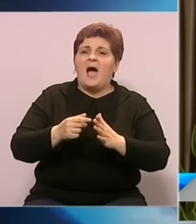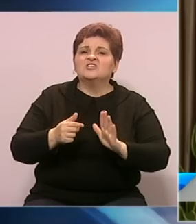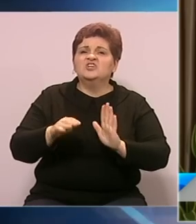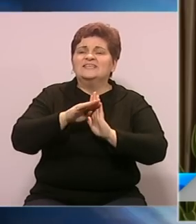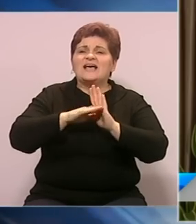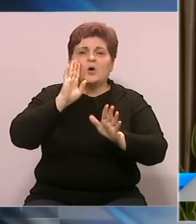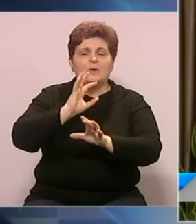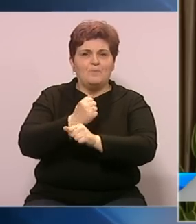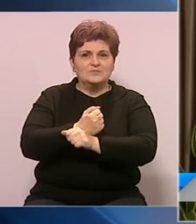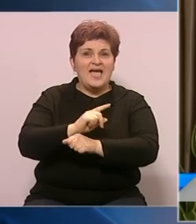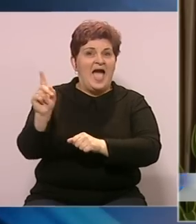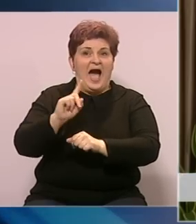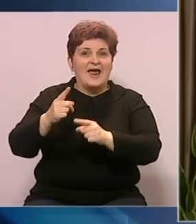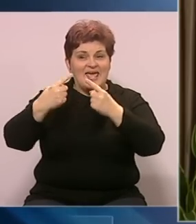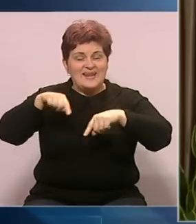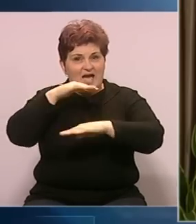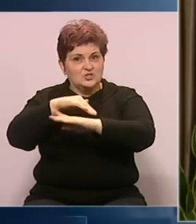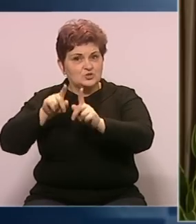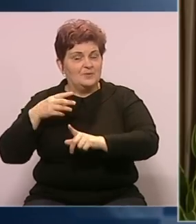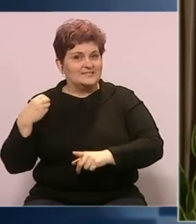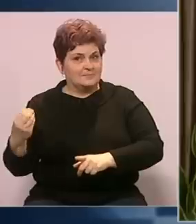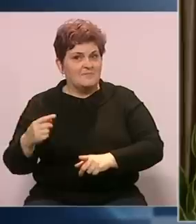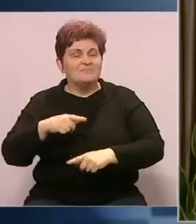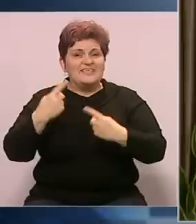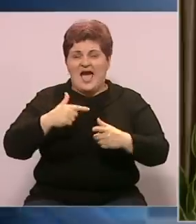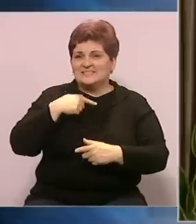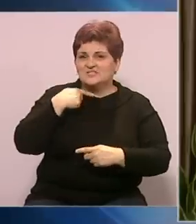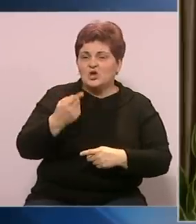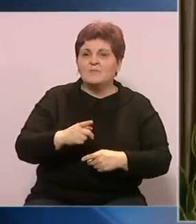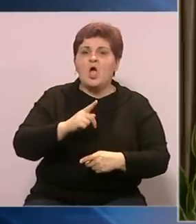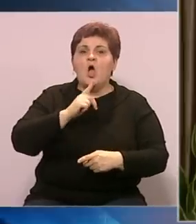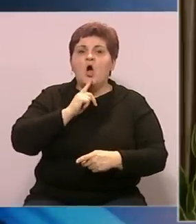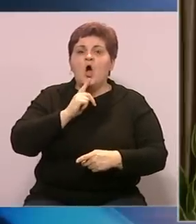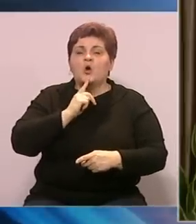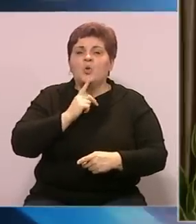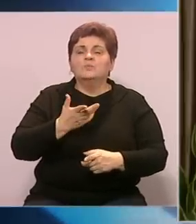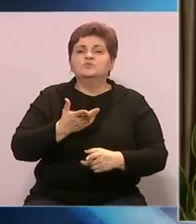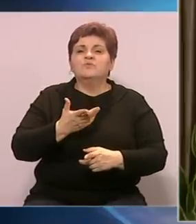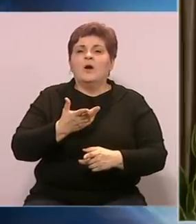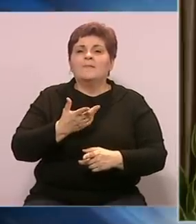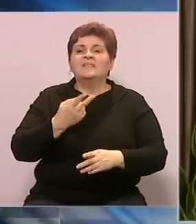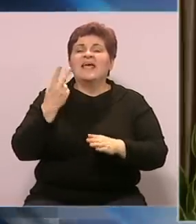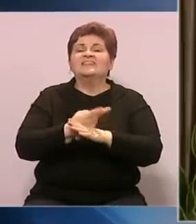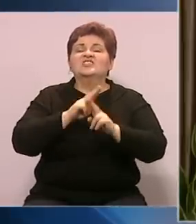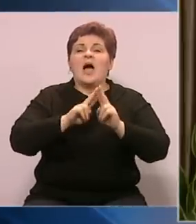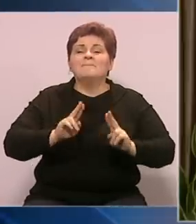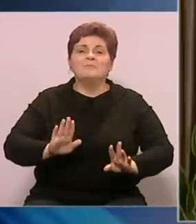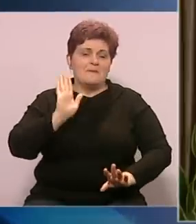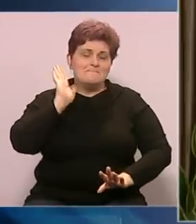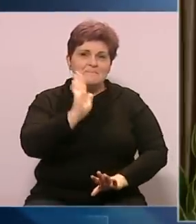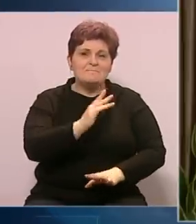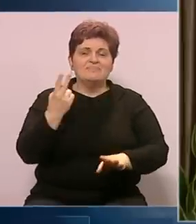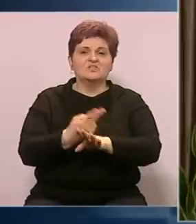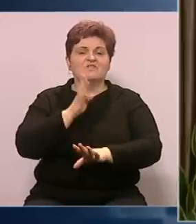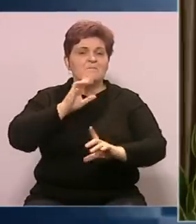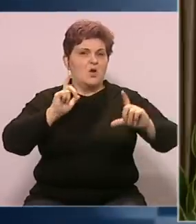Narodna skupština Republike Srpske, vrlo jasno kazale u svom izrijeku da državna imovina pripada državi